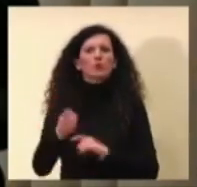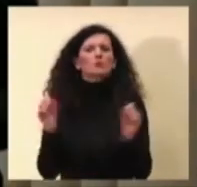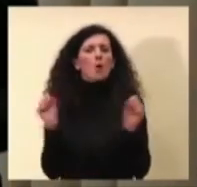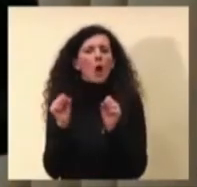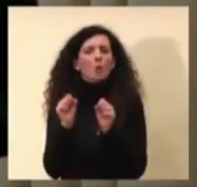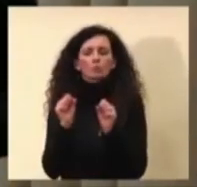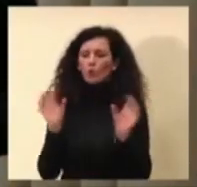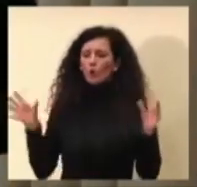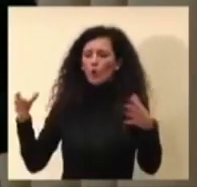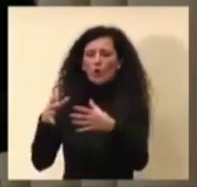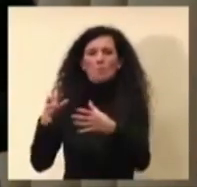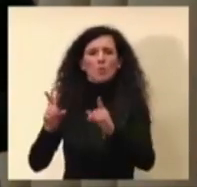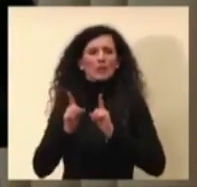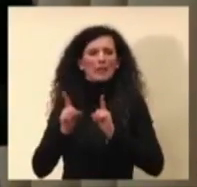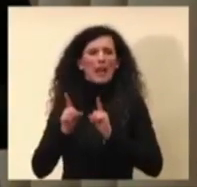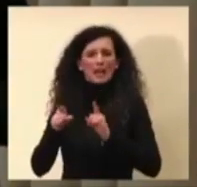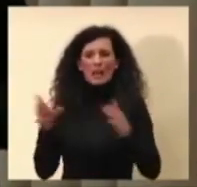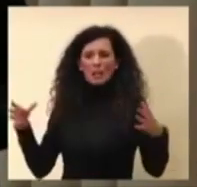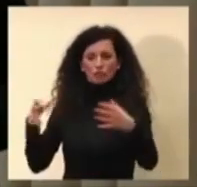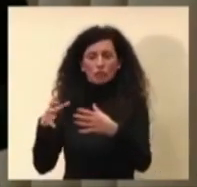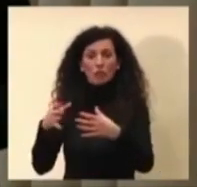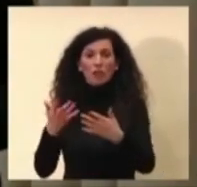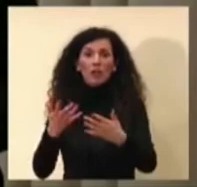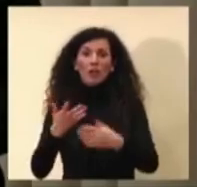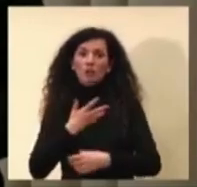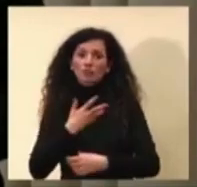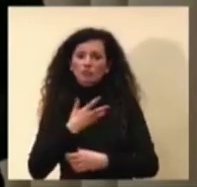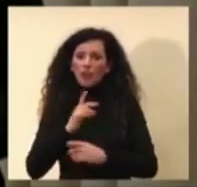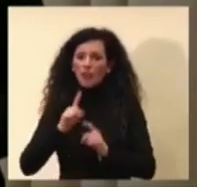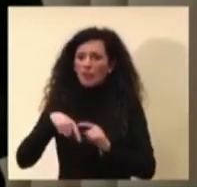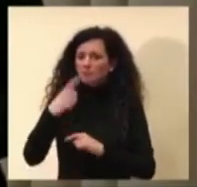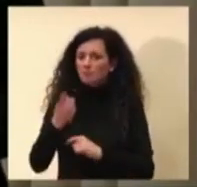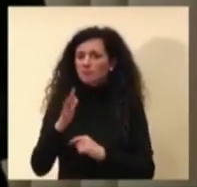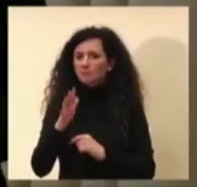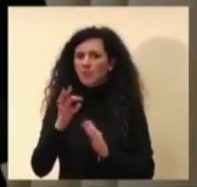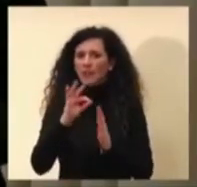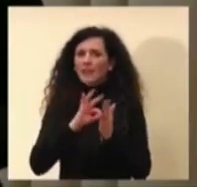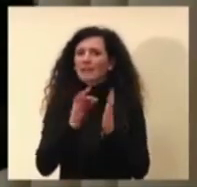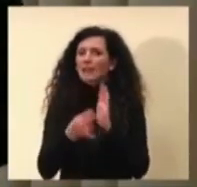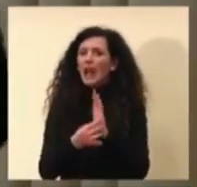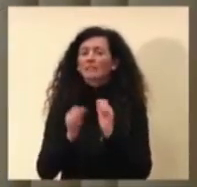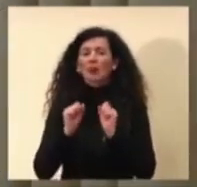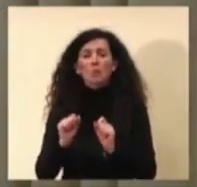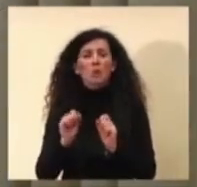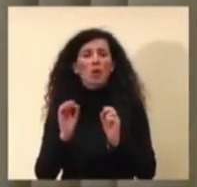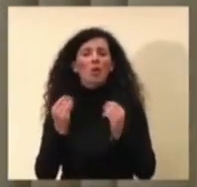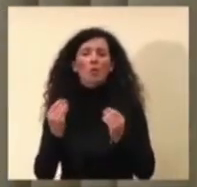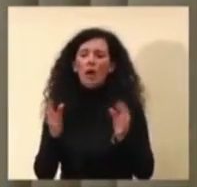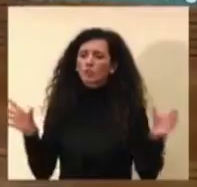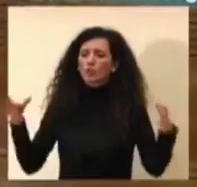'è adesso una nuova data in cui si pensa si possa arrivare a questa immunità? Grazie.